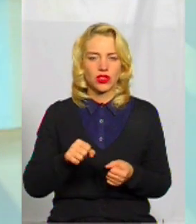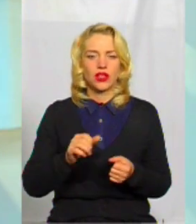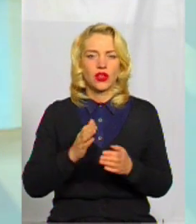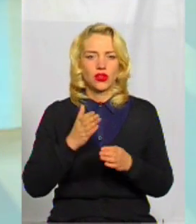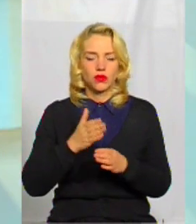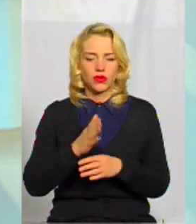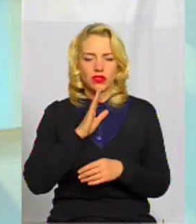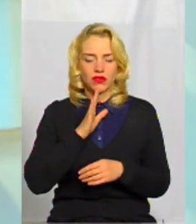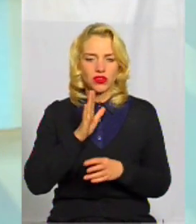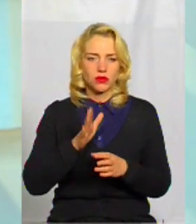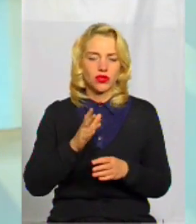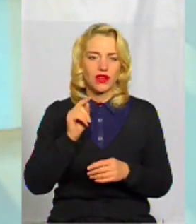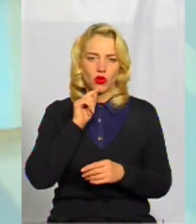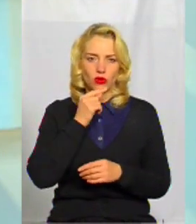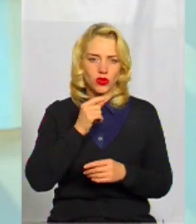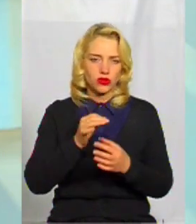незалежними.